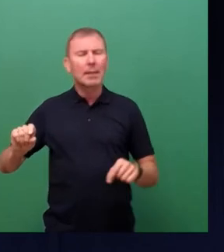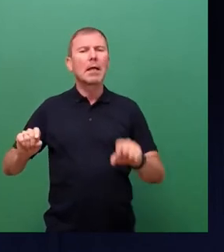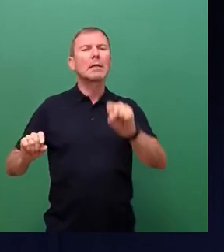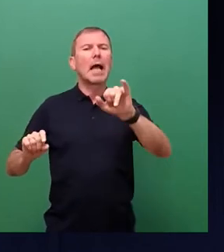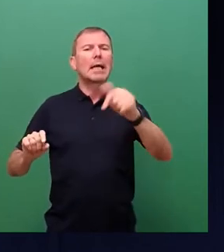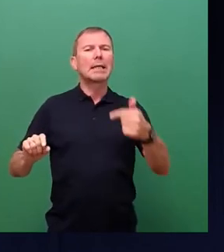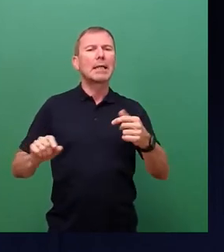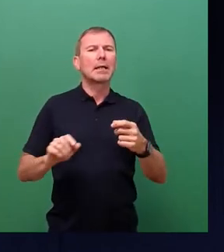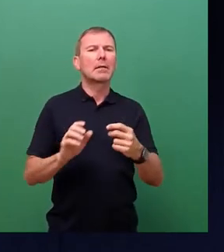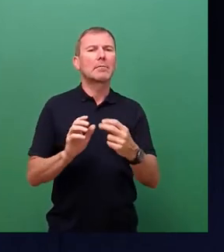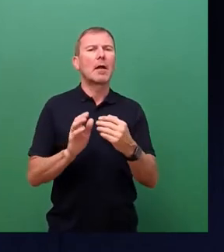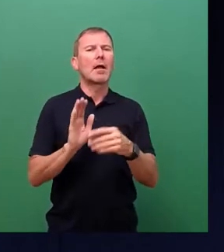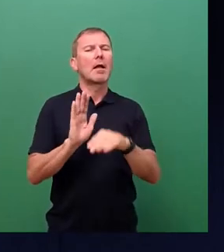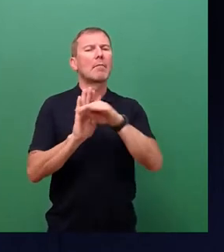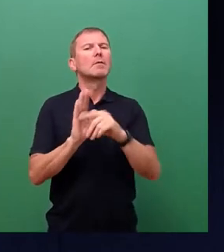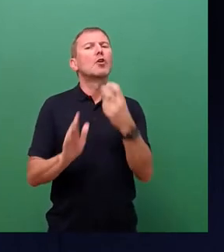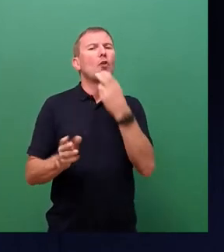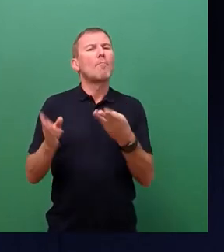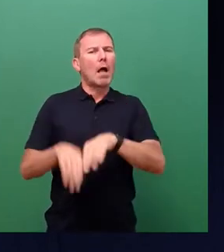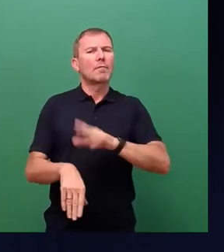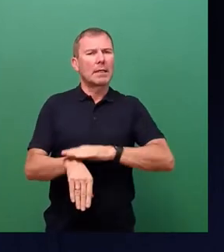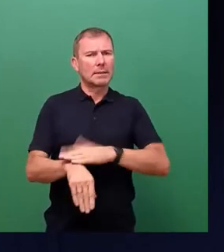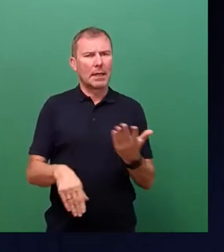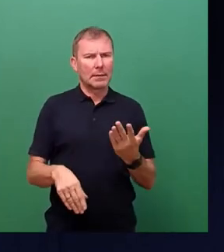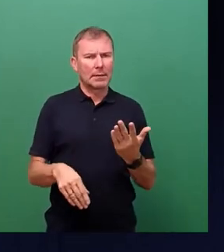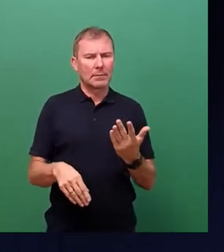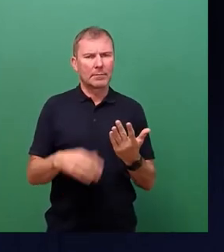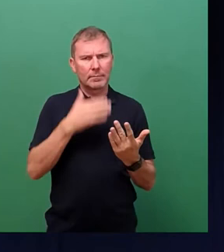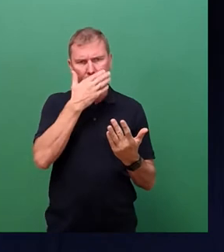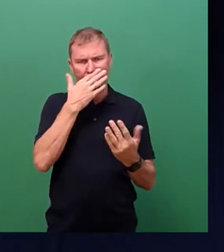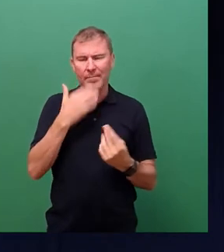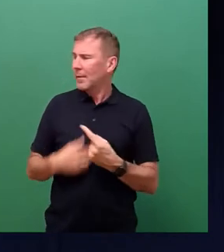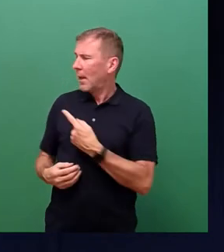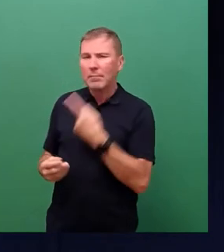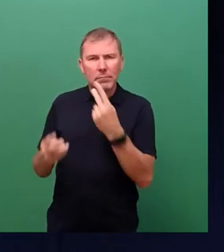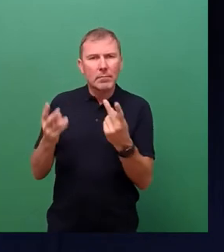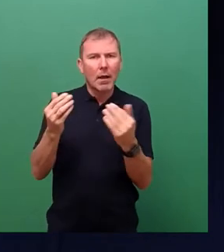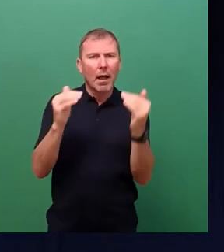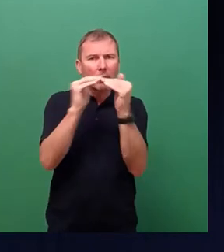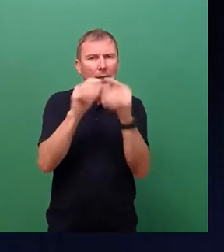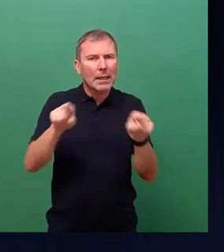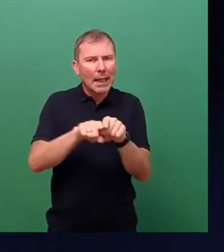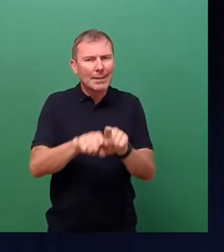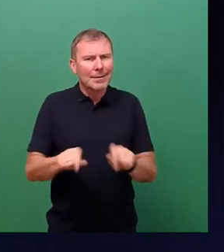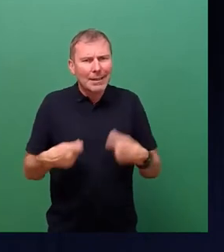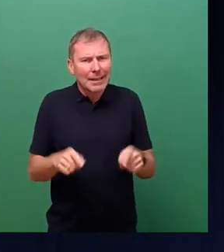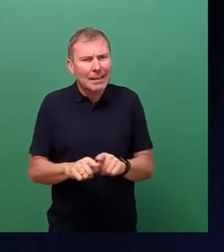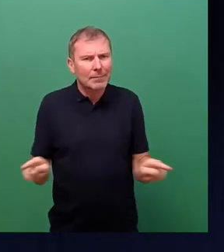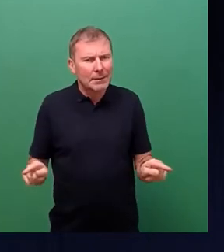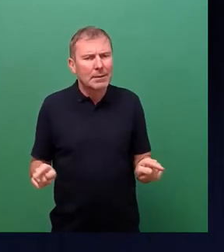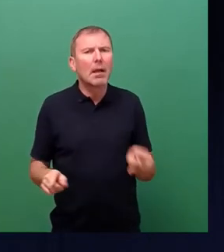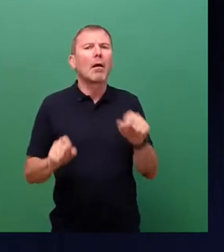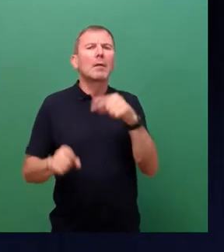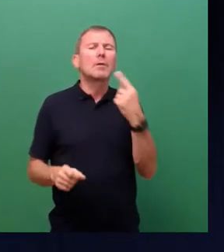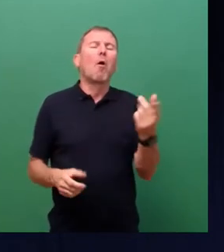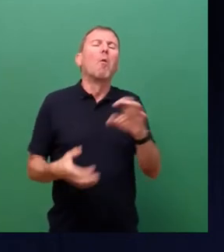die Stromausfallzeit. Eine Korrelation kann wiederum nicht gegeben werden, nicht konstatiert werden. Man kann natürlich jetzt sagen, gut, es hängt damit